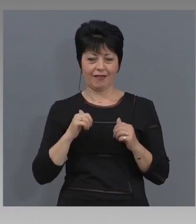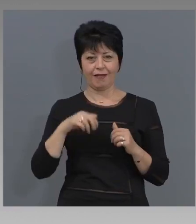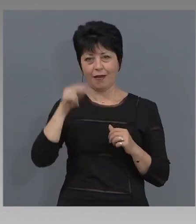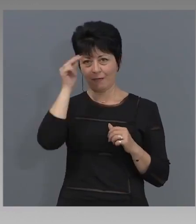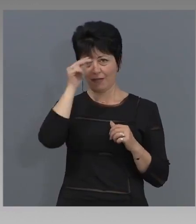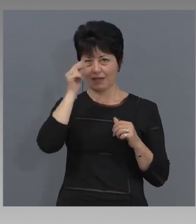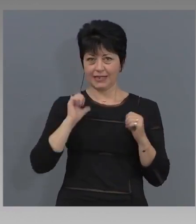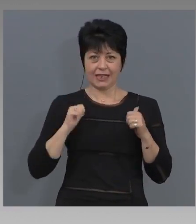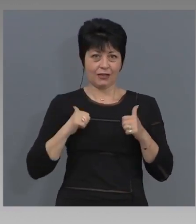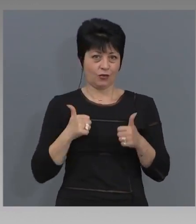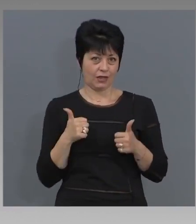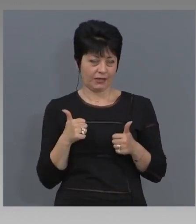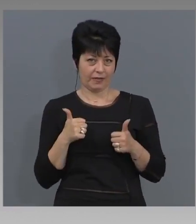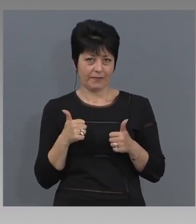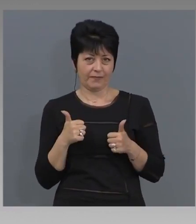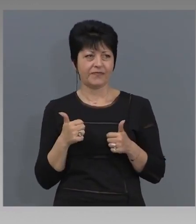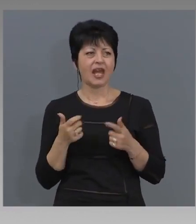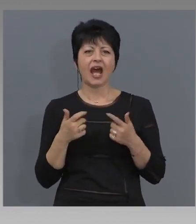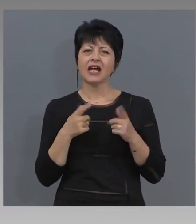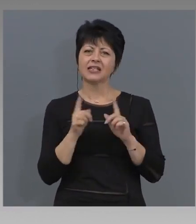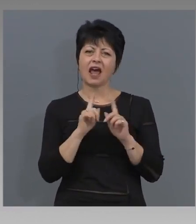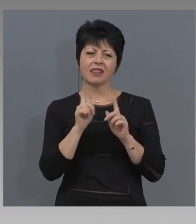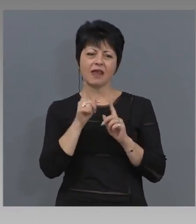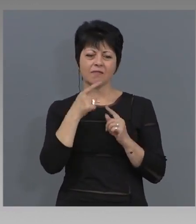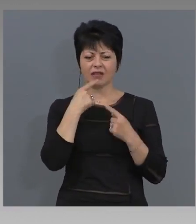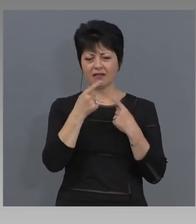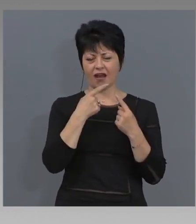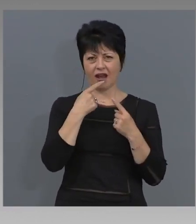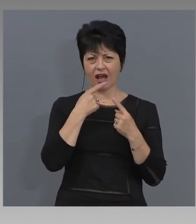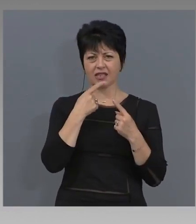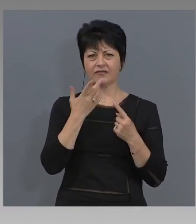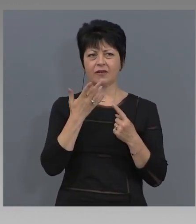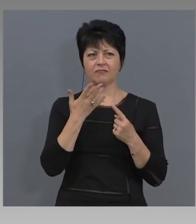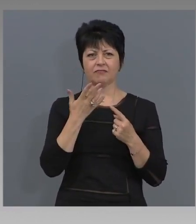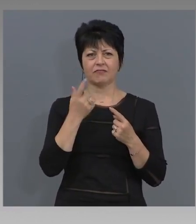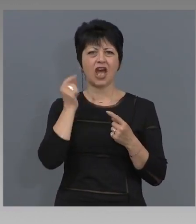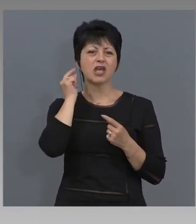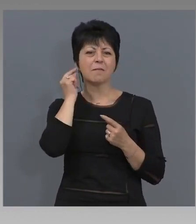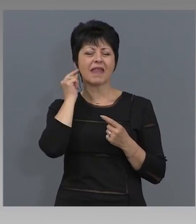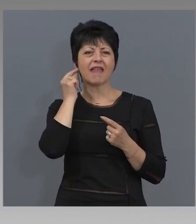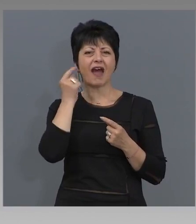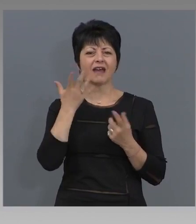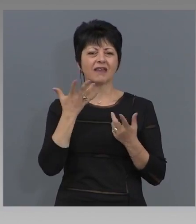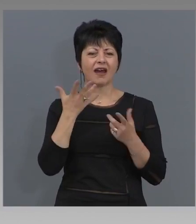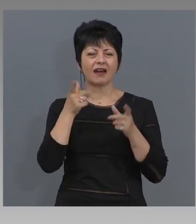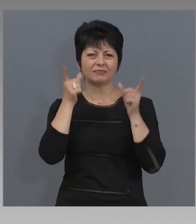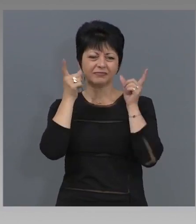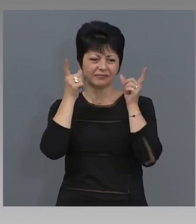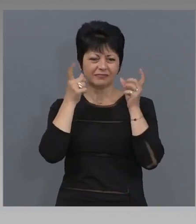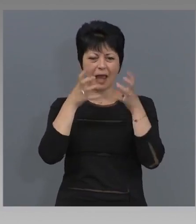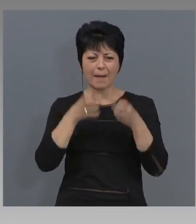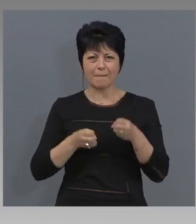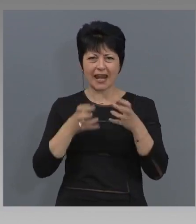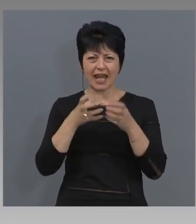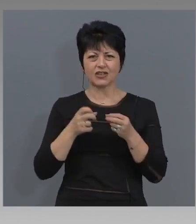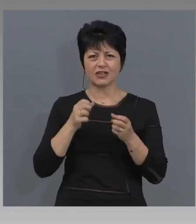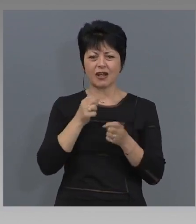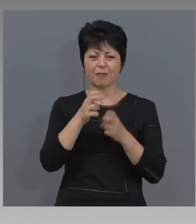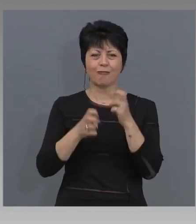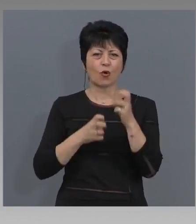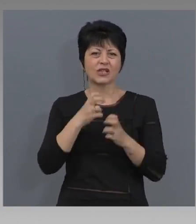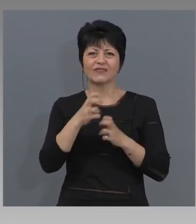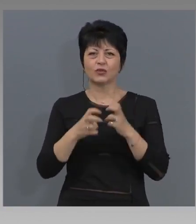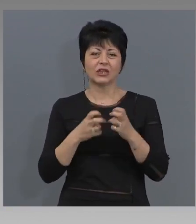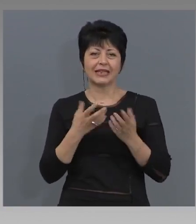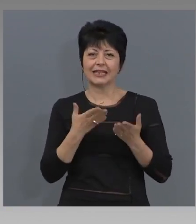да се ориентирам, няма да казвам имена на български предприятия, млечни, местни, за пиво и така нататък. Къде са те в